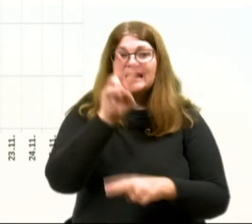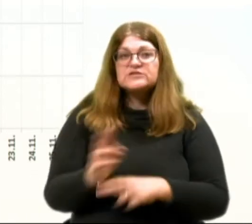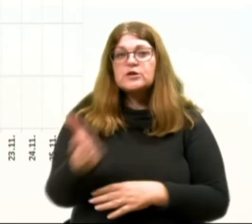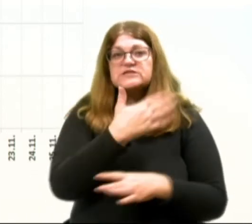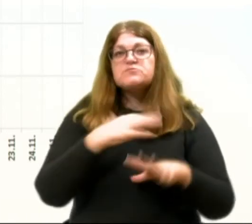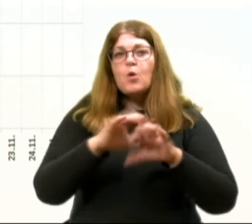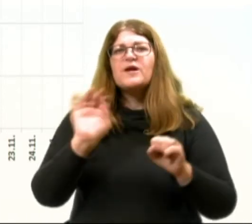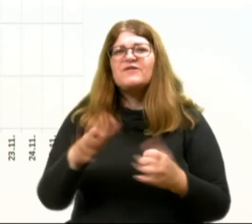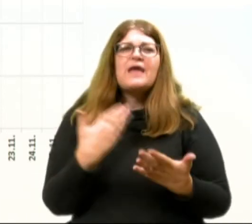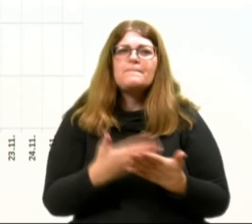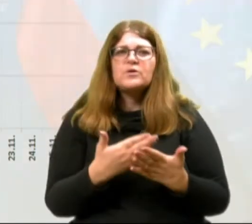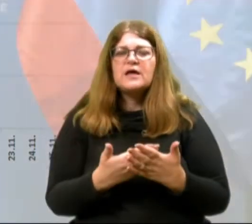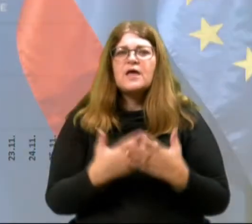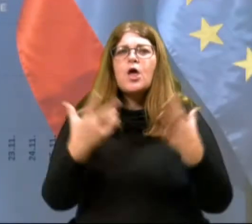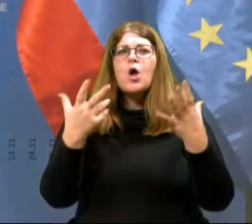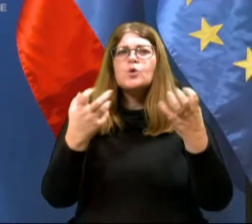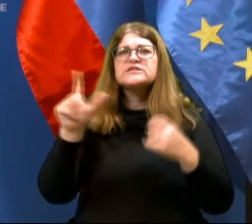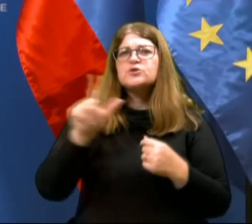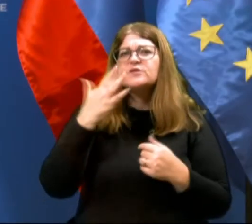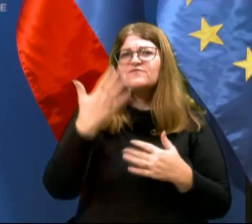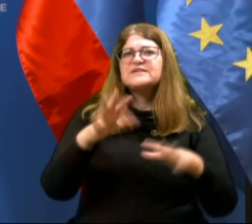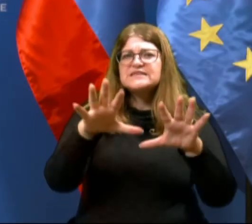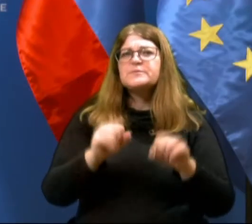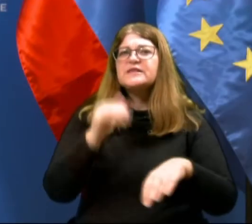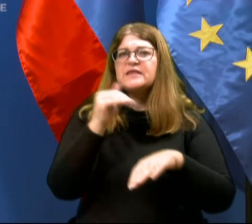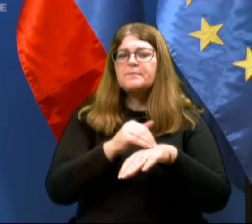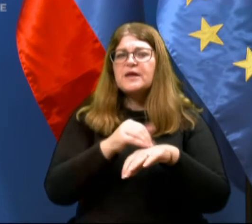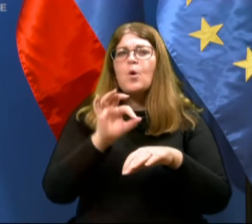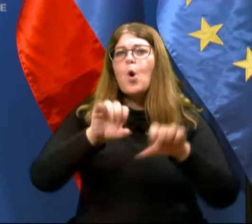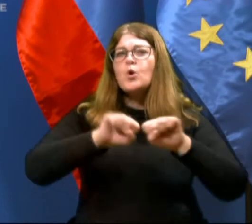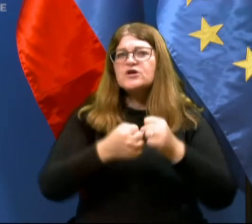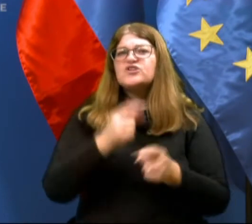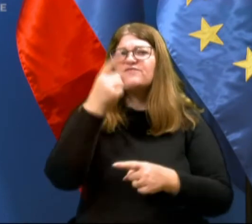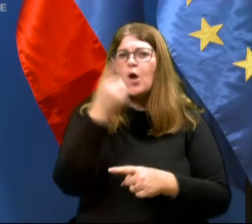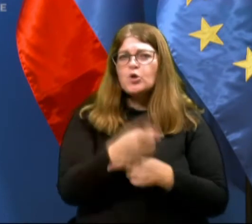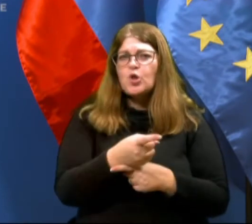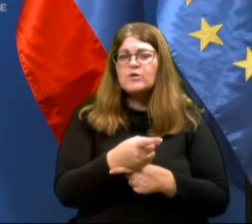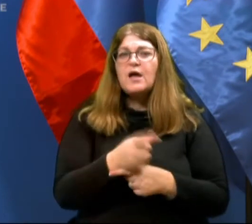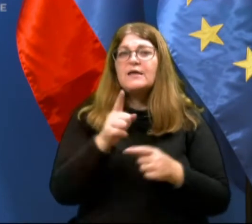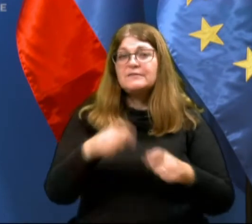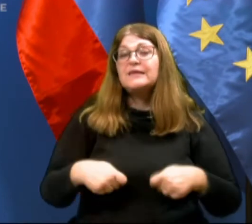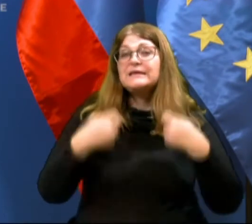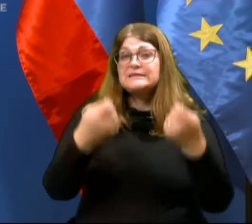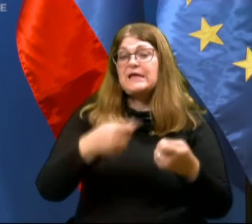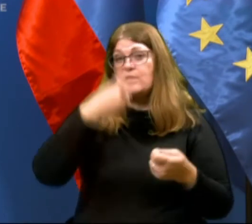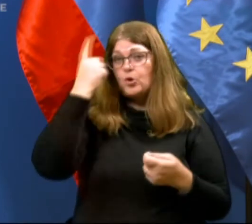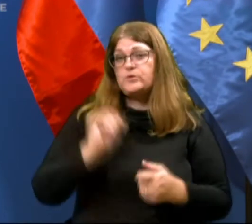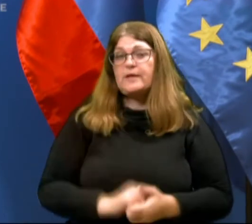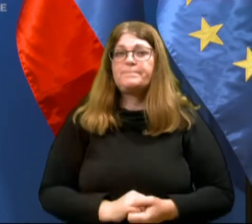tudi na podlagi 852 sprejetih prijav o kršitvah odloka, ki jih podajajo občani.